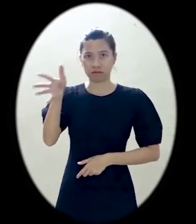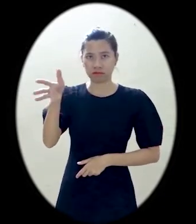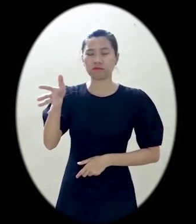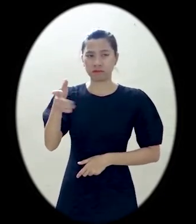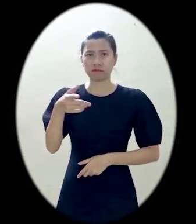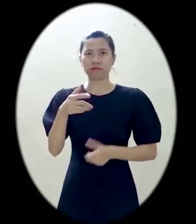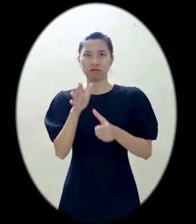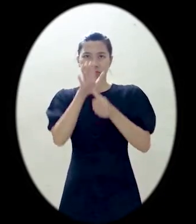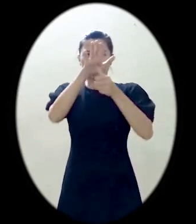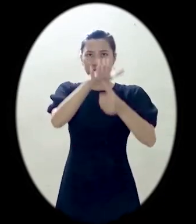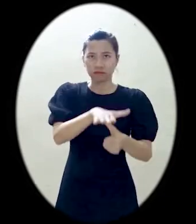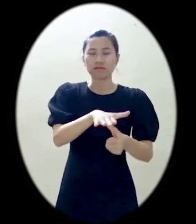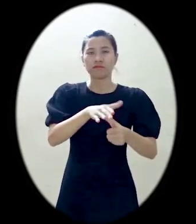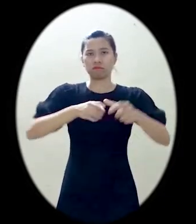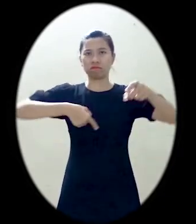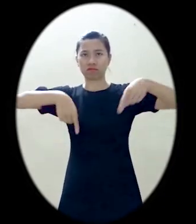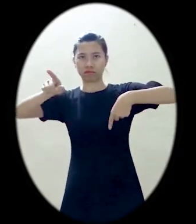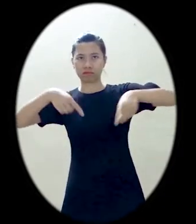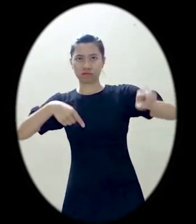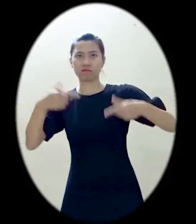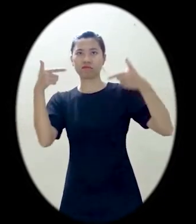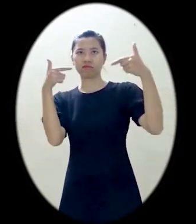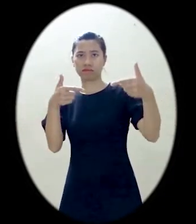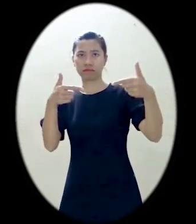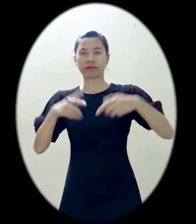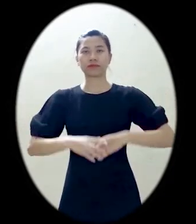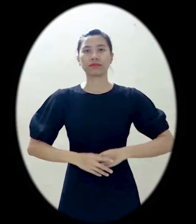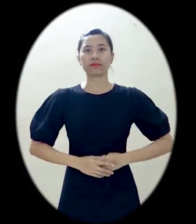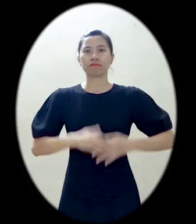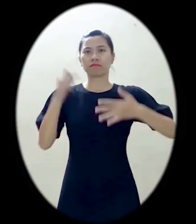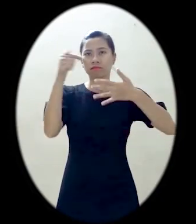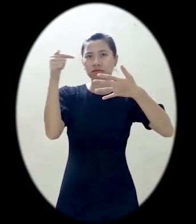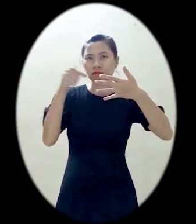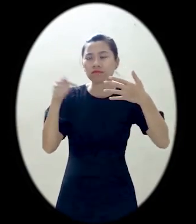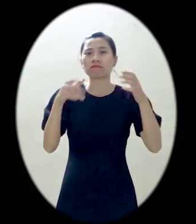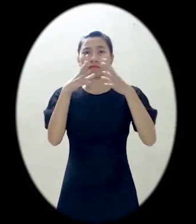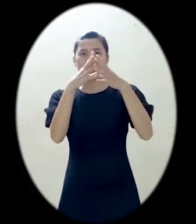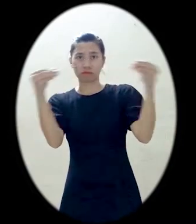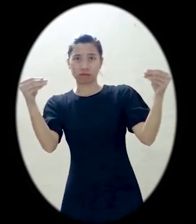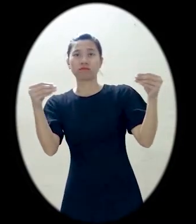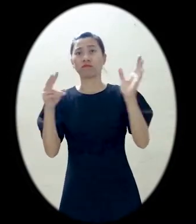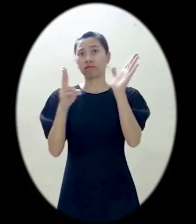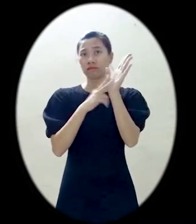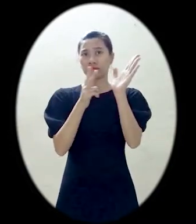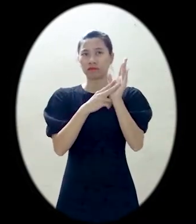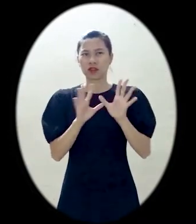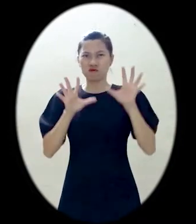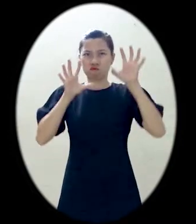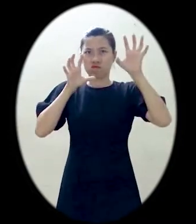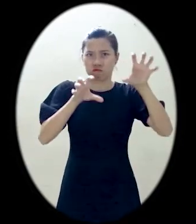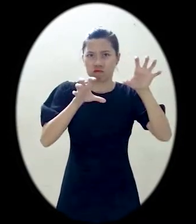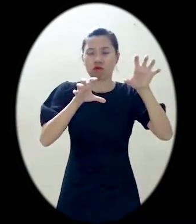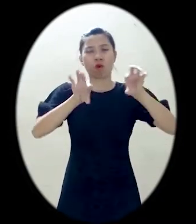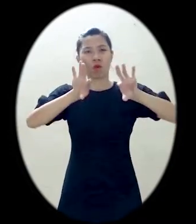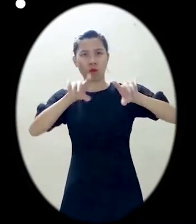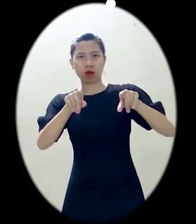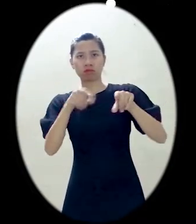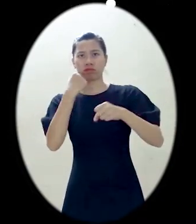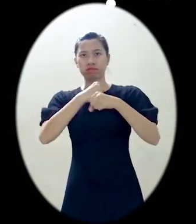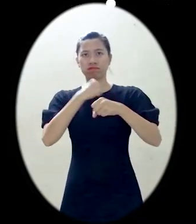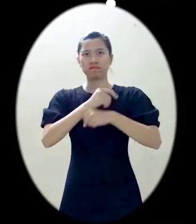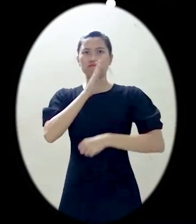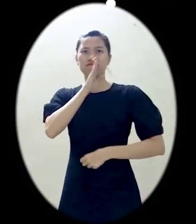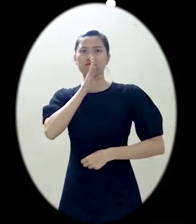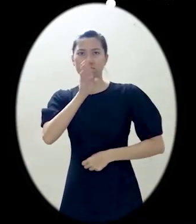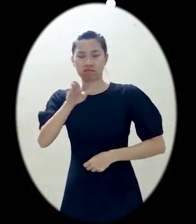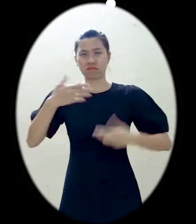việc đe dọa thực hiện hoặc thực hiện các hành vi gây tổn hại về thể chất, tinh thần hay tình dục và những hình thức khác nhằm tức bỏ